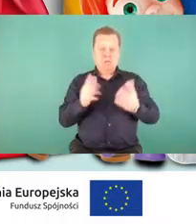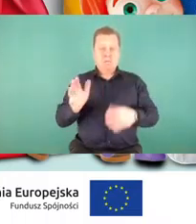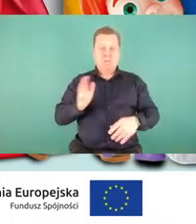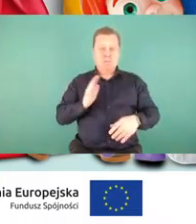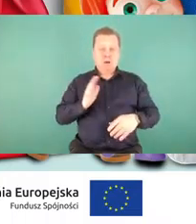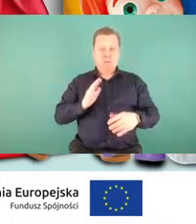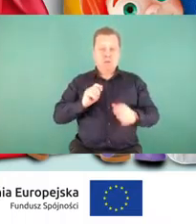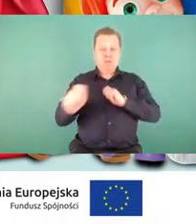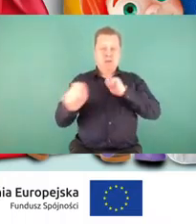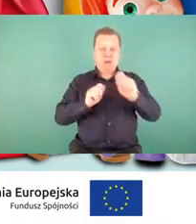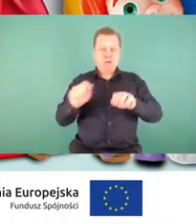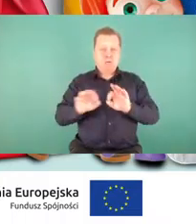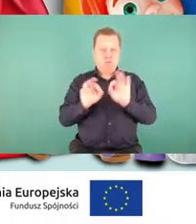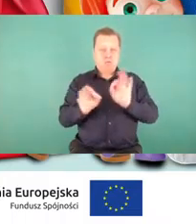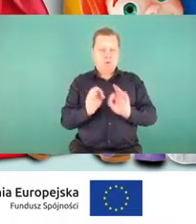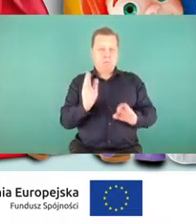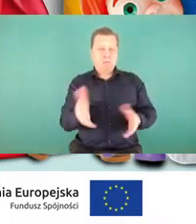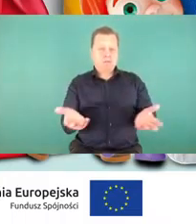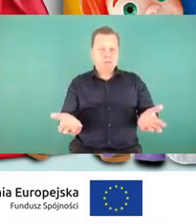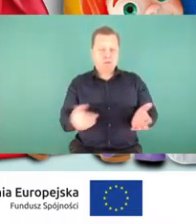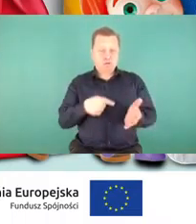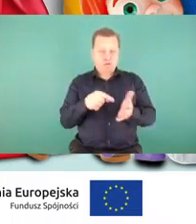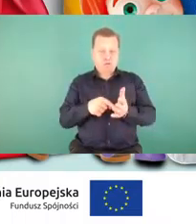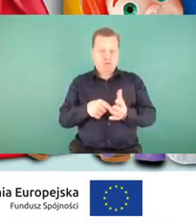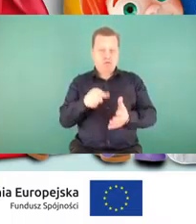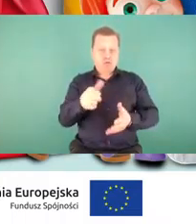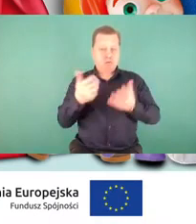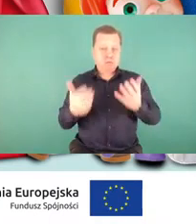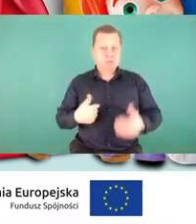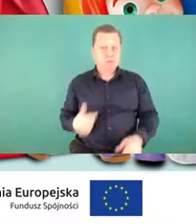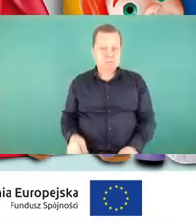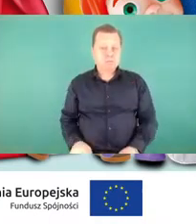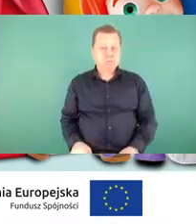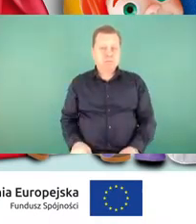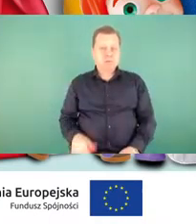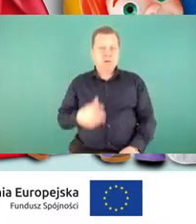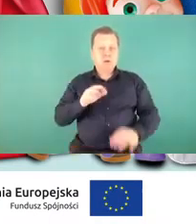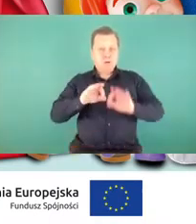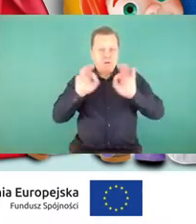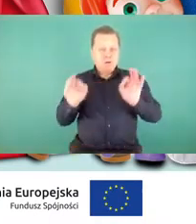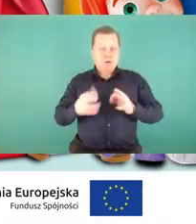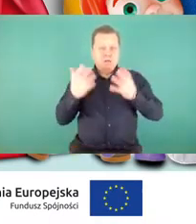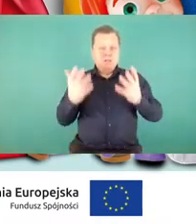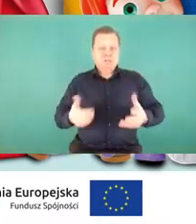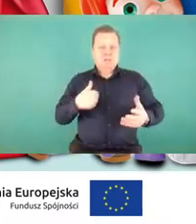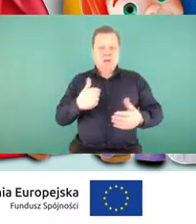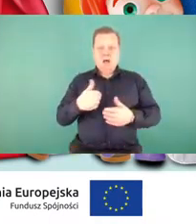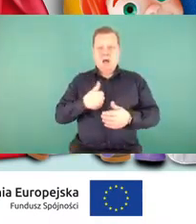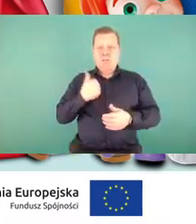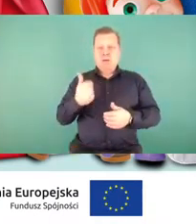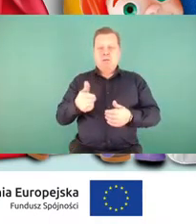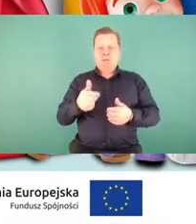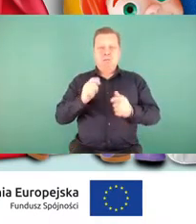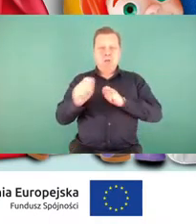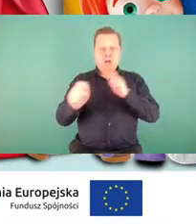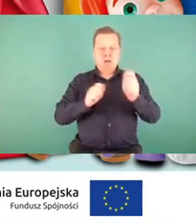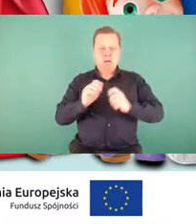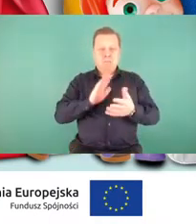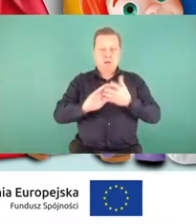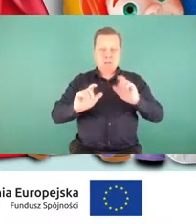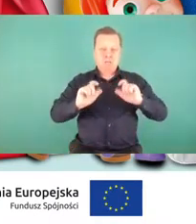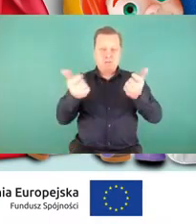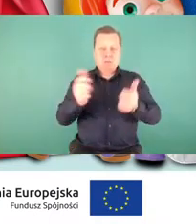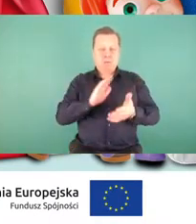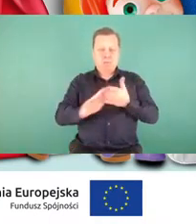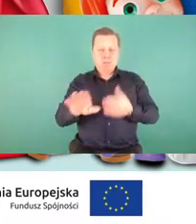transporcie. A o to najbardziej chodzi, aby w ogóle transport był bezofiarowy, bez wypadków drogowych, bez